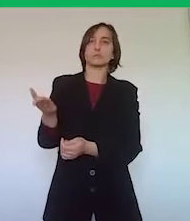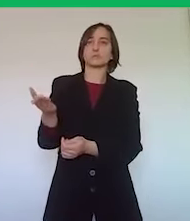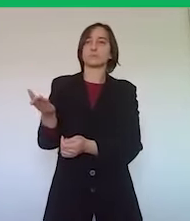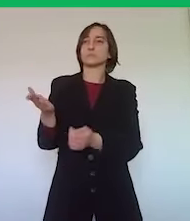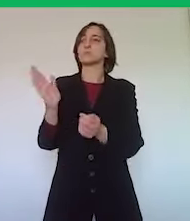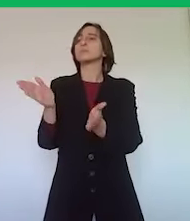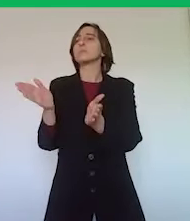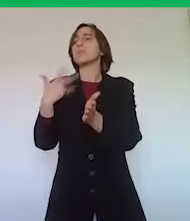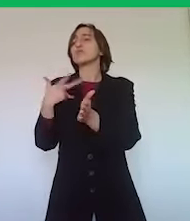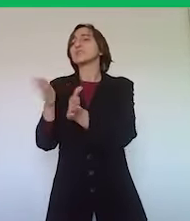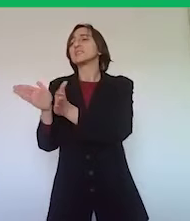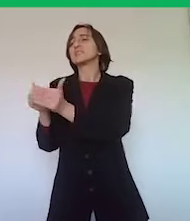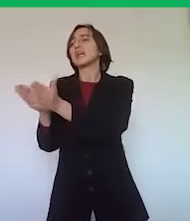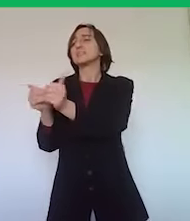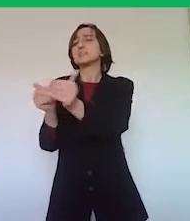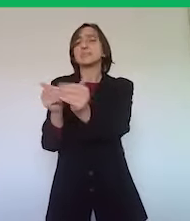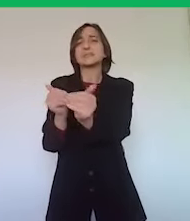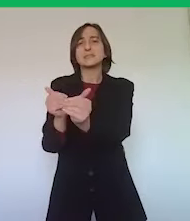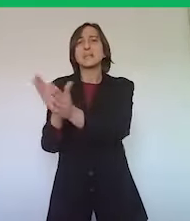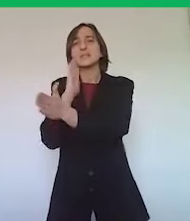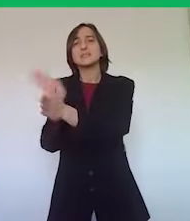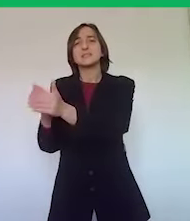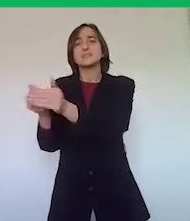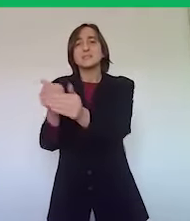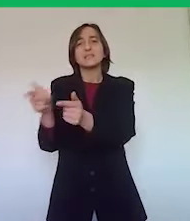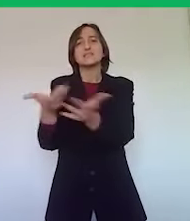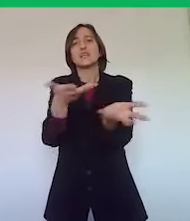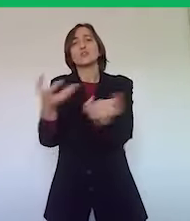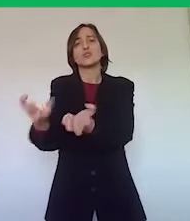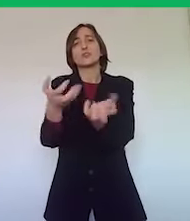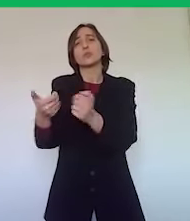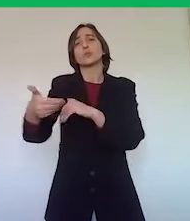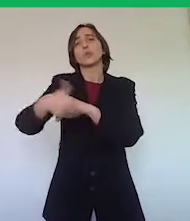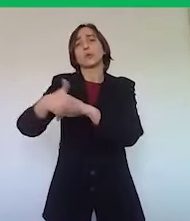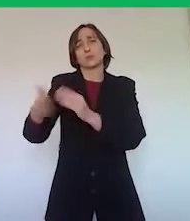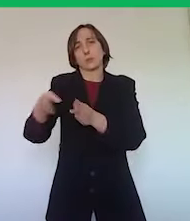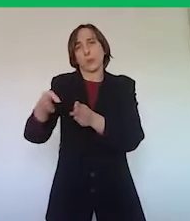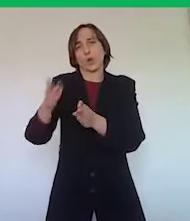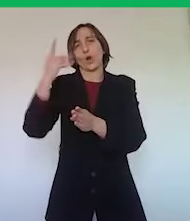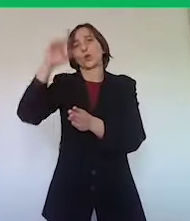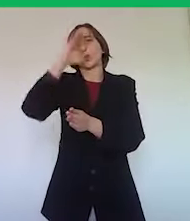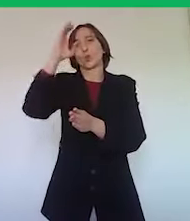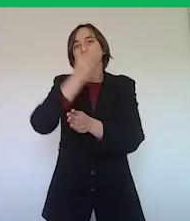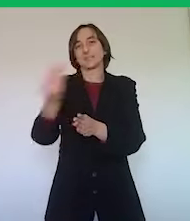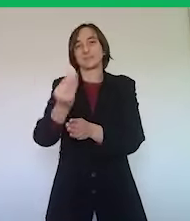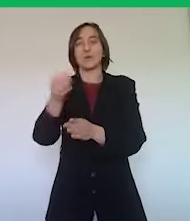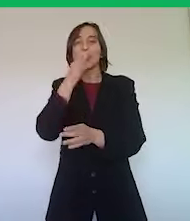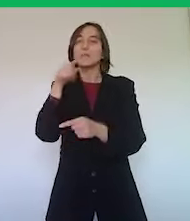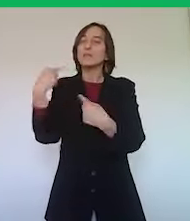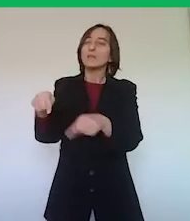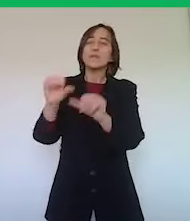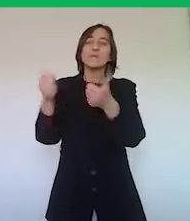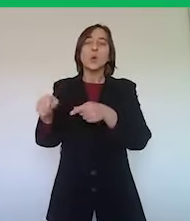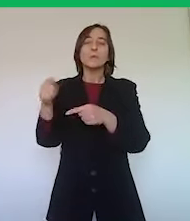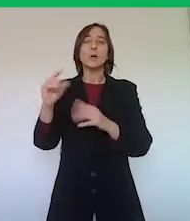stanze, di alcuni locali per ospitare temporaneamente turisti, quindi sono delle attività che non sono svolte in forma